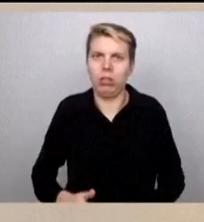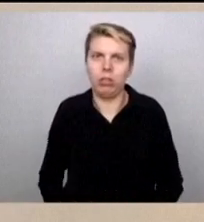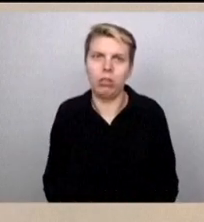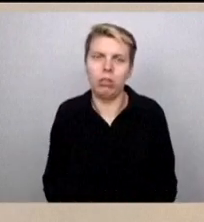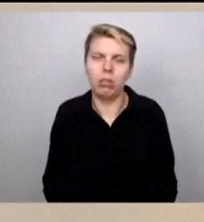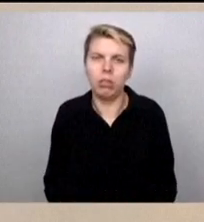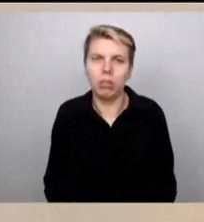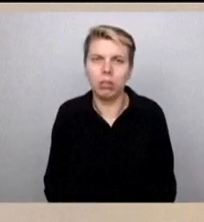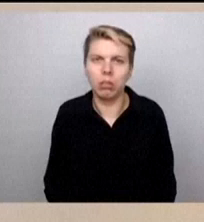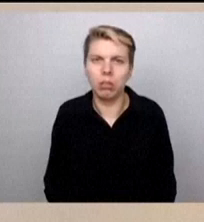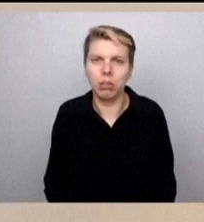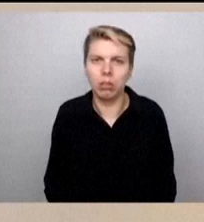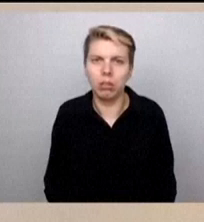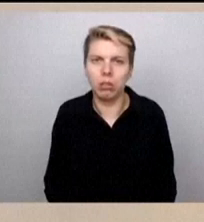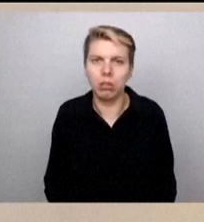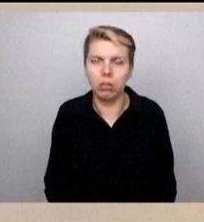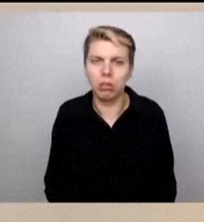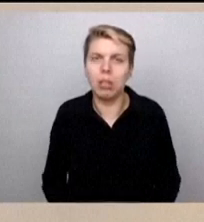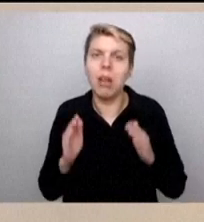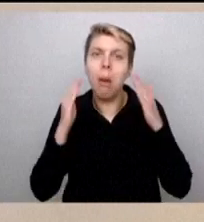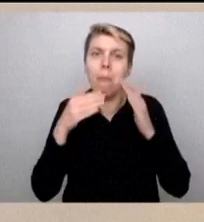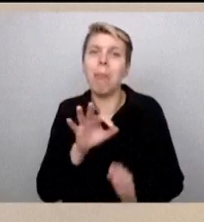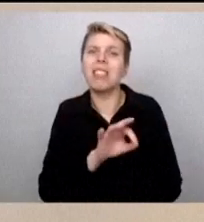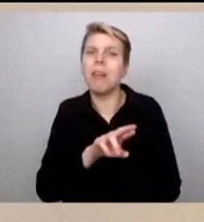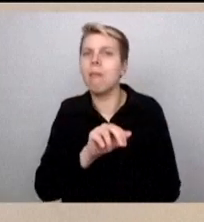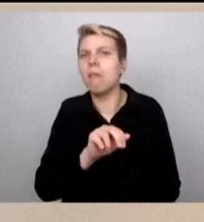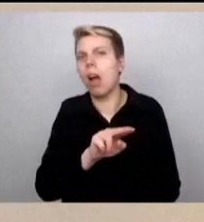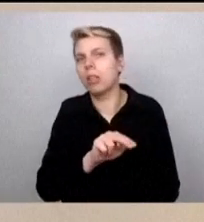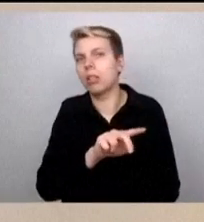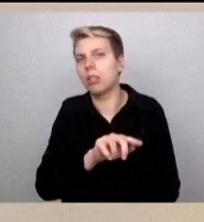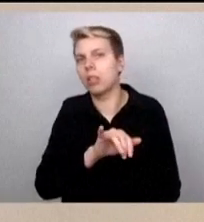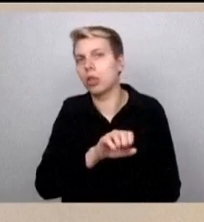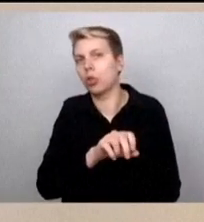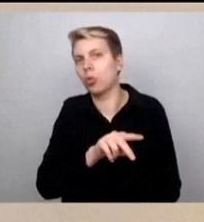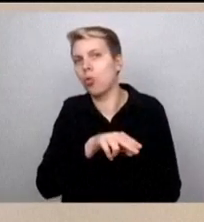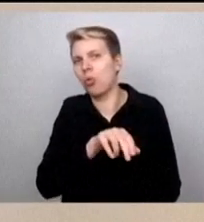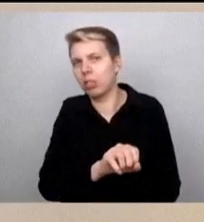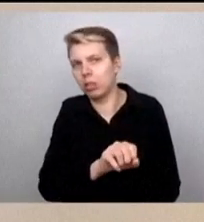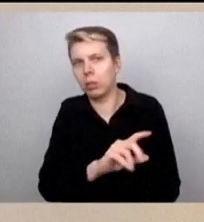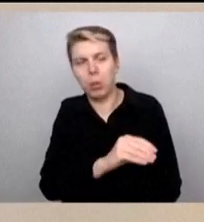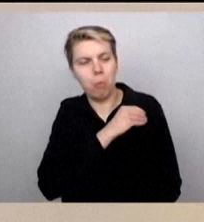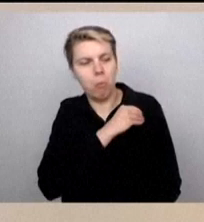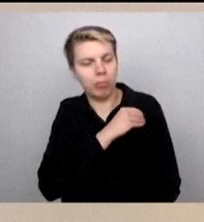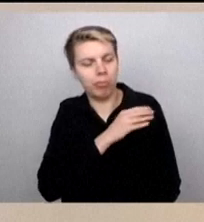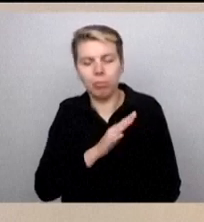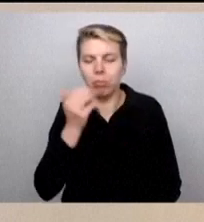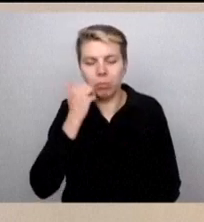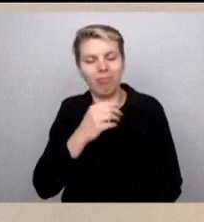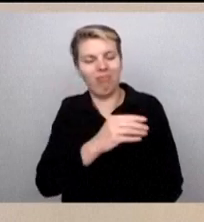Papst Franziskus hat anders entschieden und mich aufgefordert, meinen Dienst verantwortlich weiterzuführen.